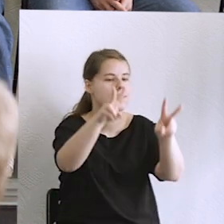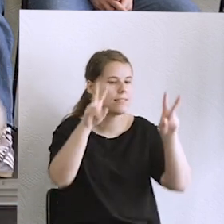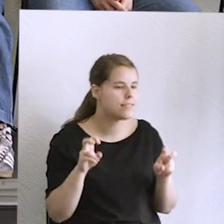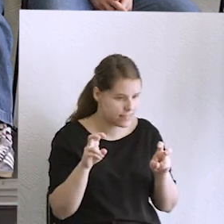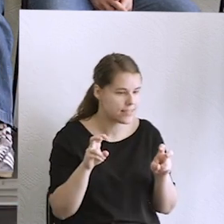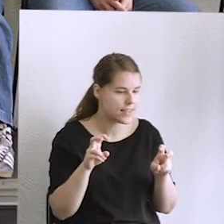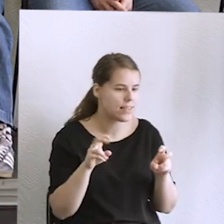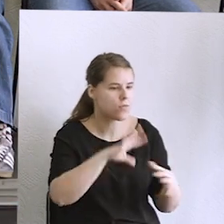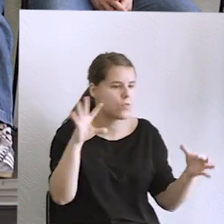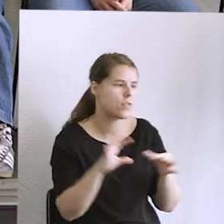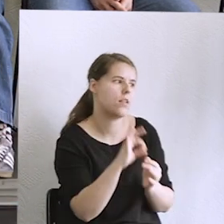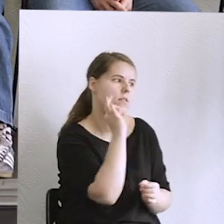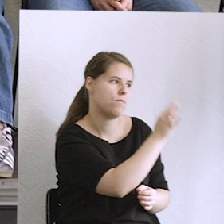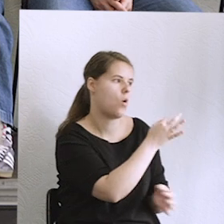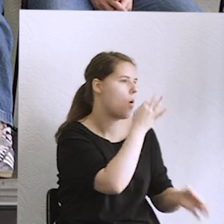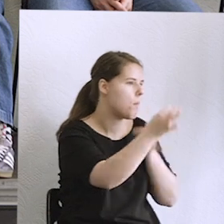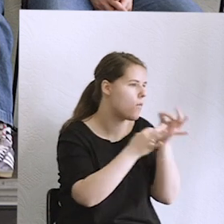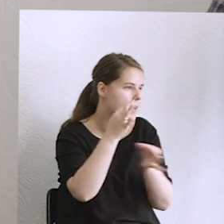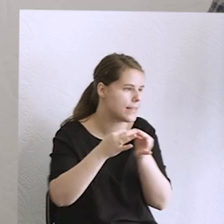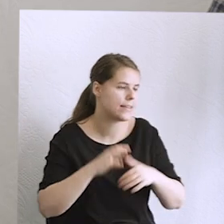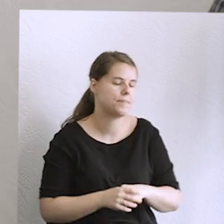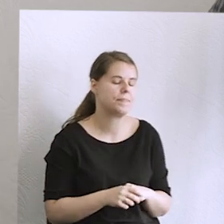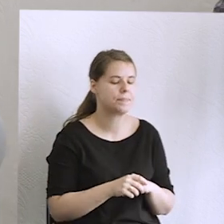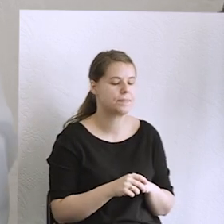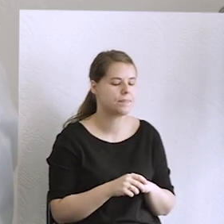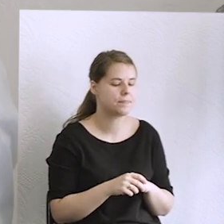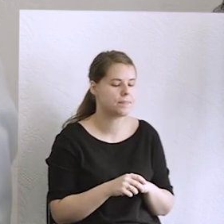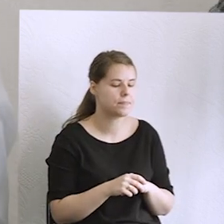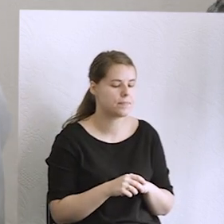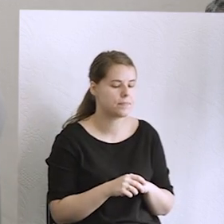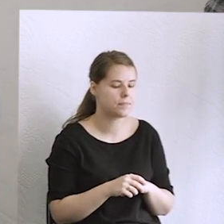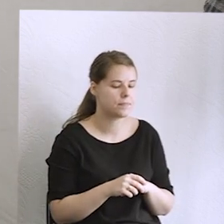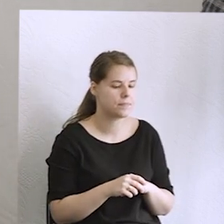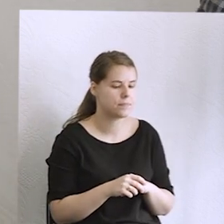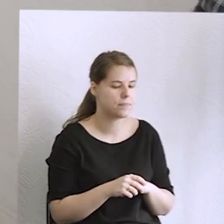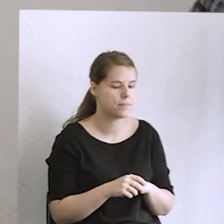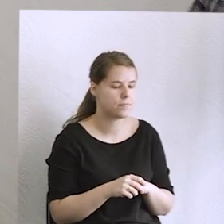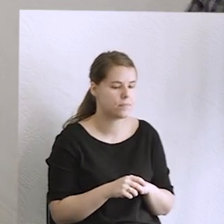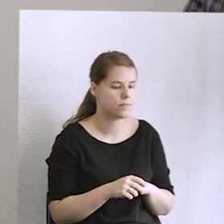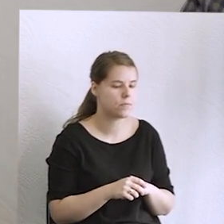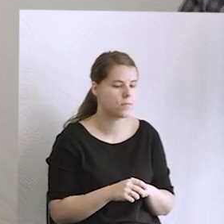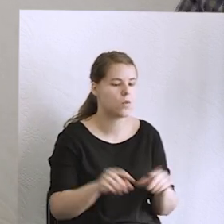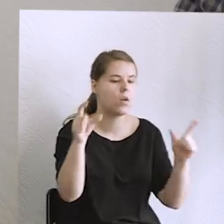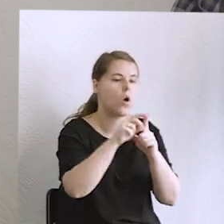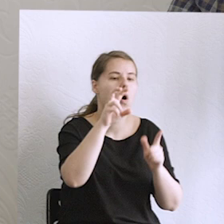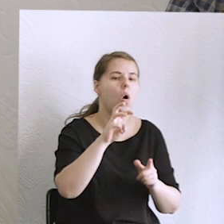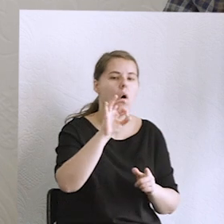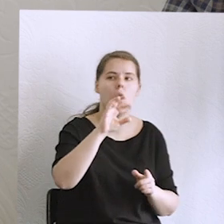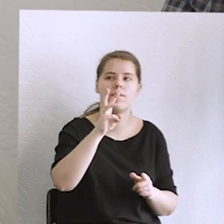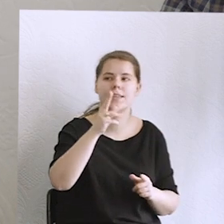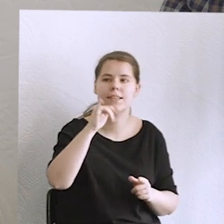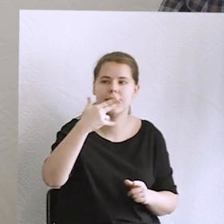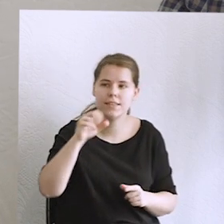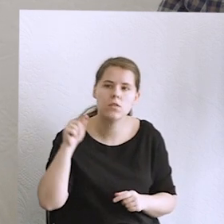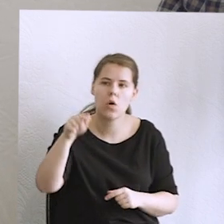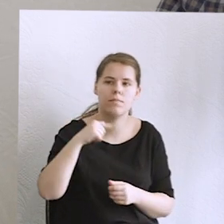tym, o czym powiedzieliście. Podsumować naszą debatę. To jest słowa Roba Hopkinsa, który zainspirował mnie,